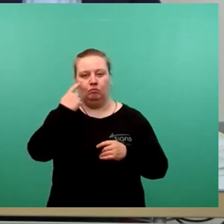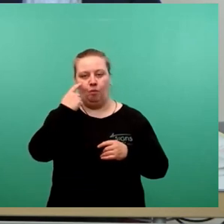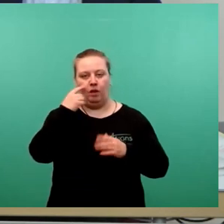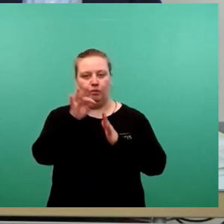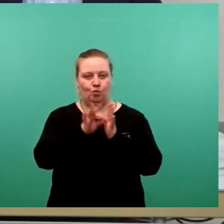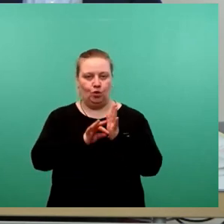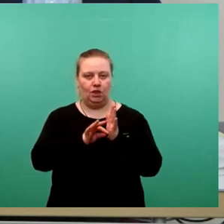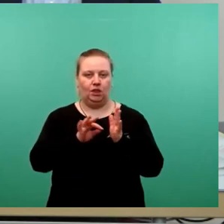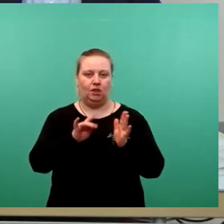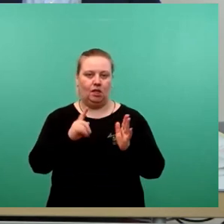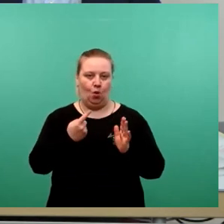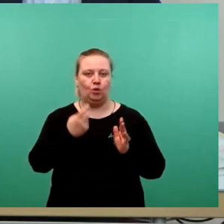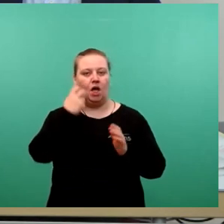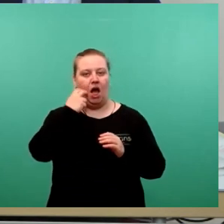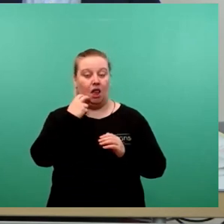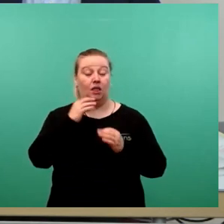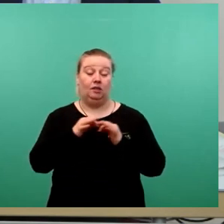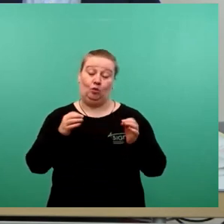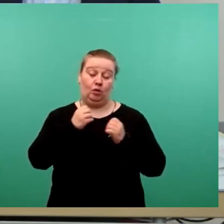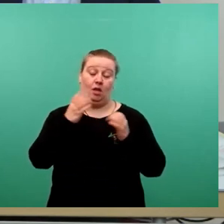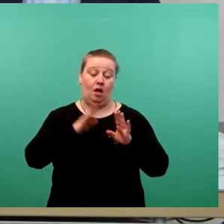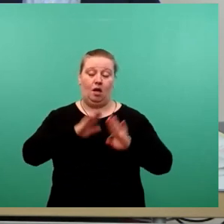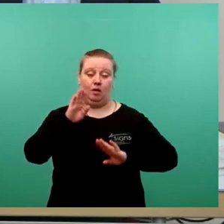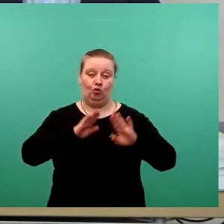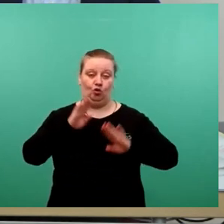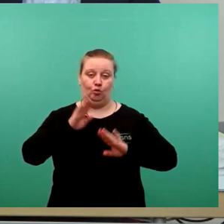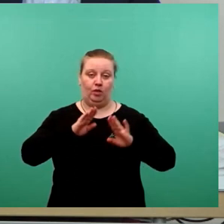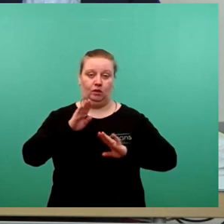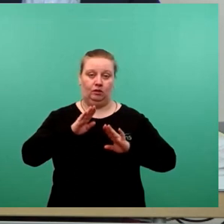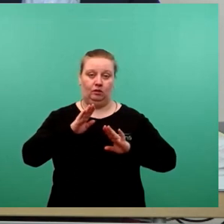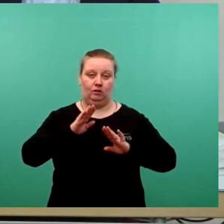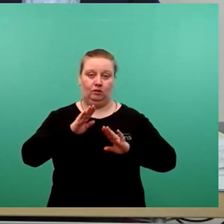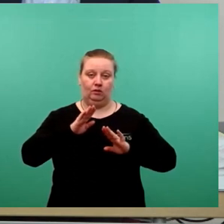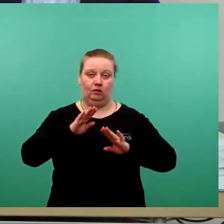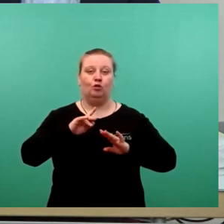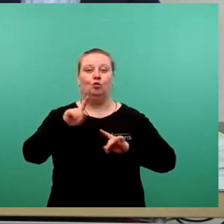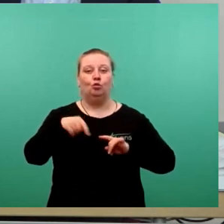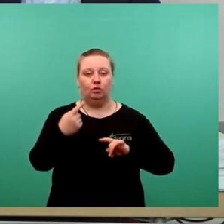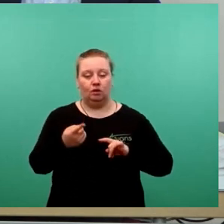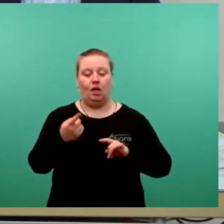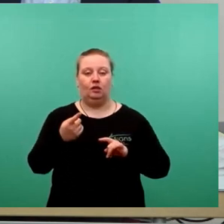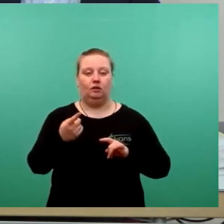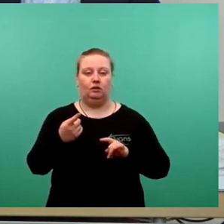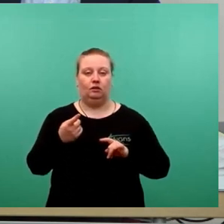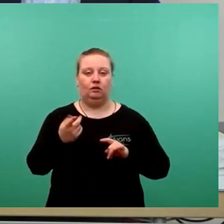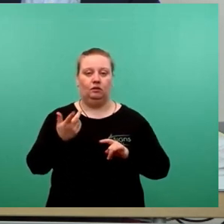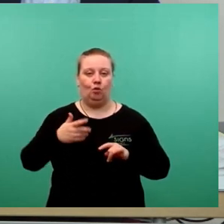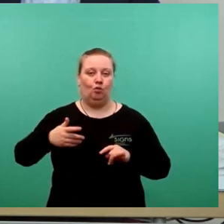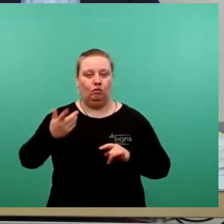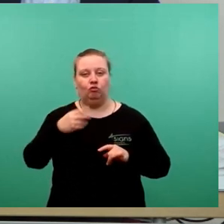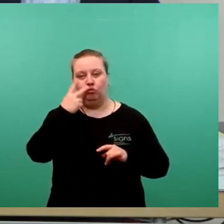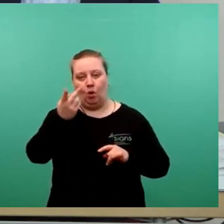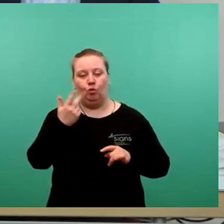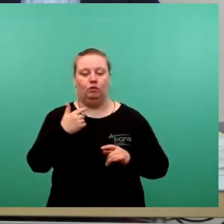nach Alterssatzung zunächst wählen und dann aber auch die Bereitschaft der